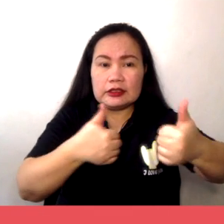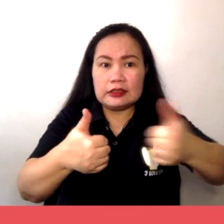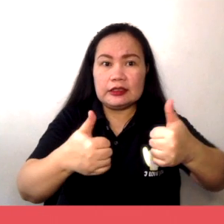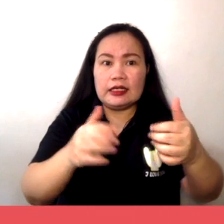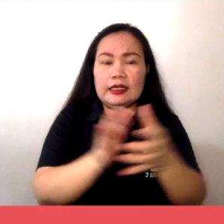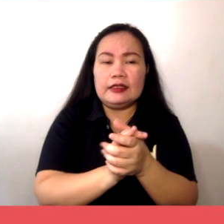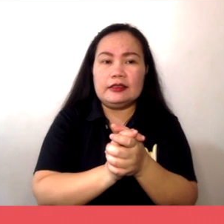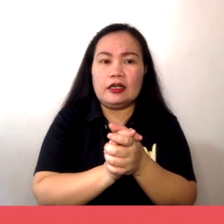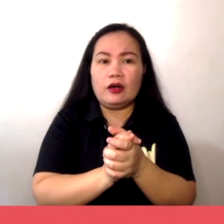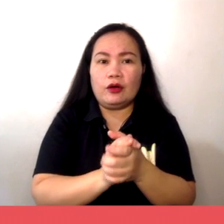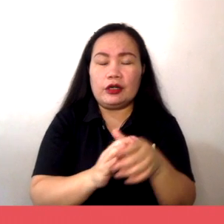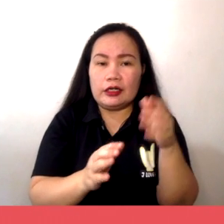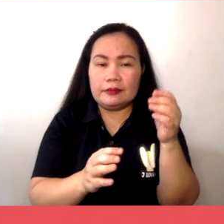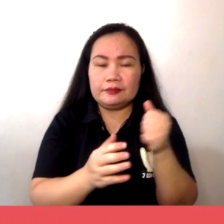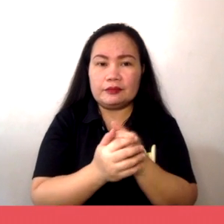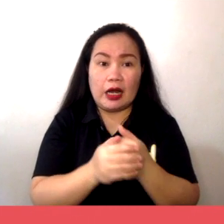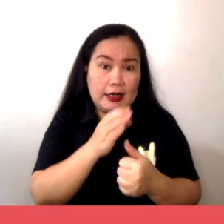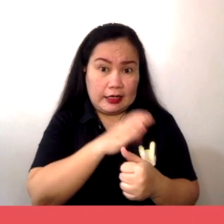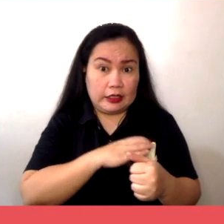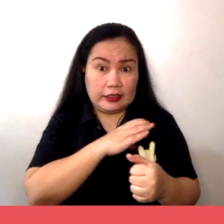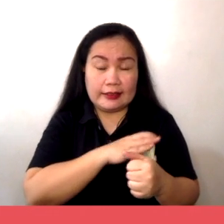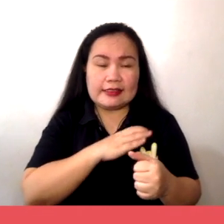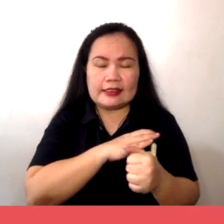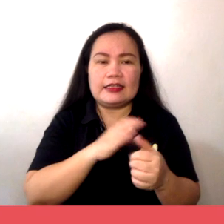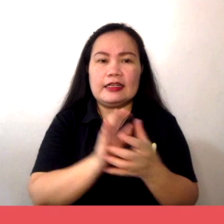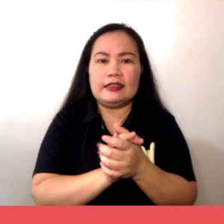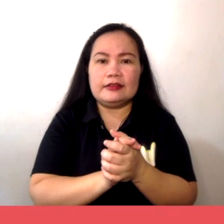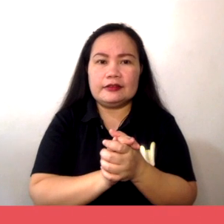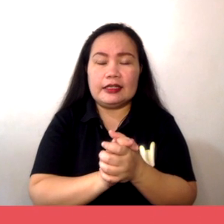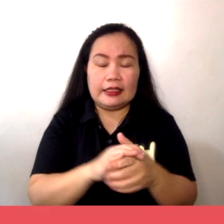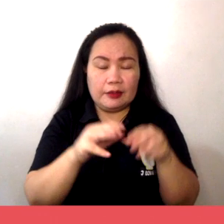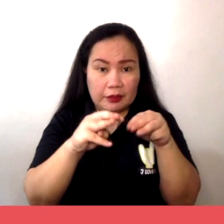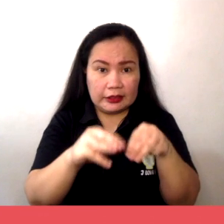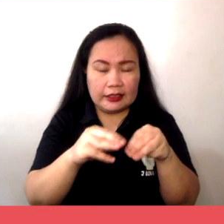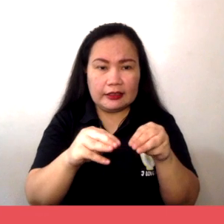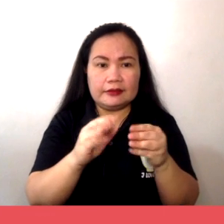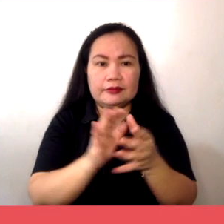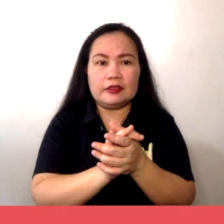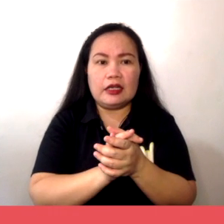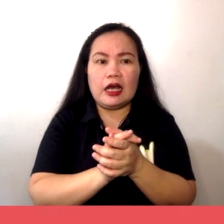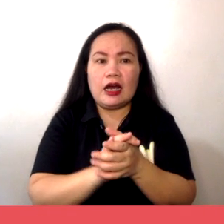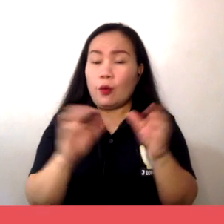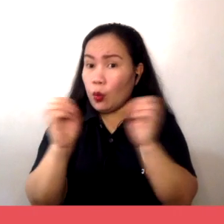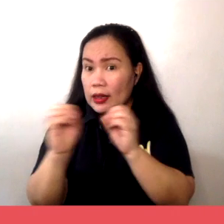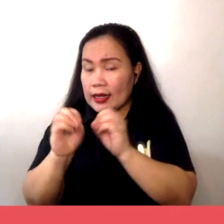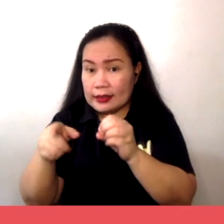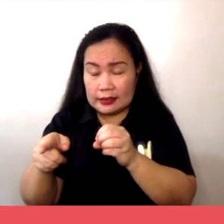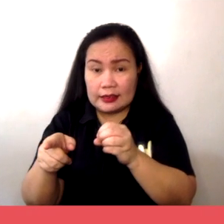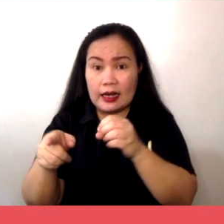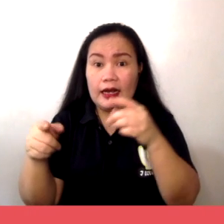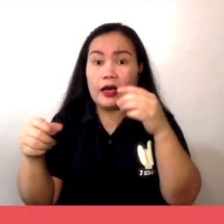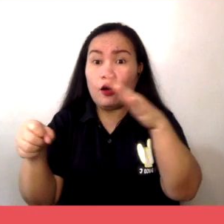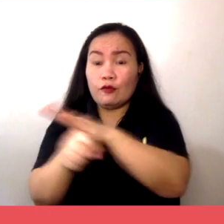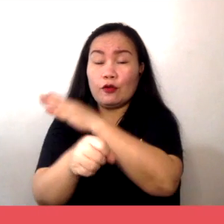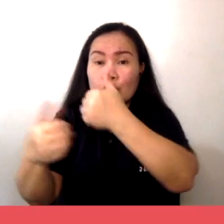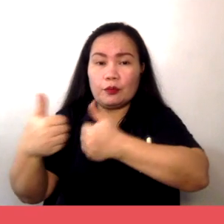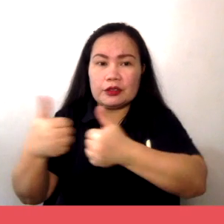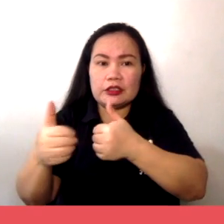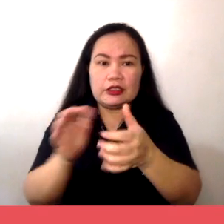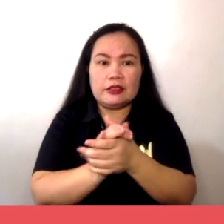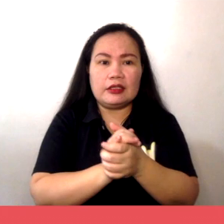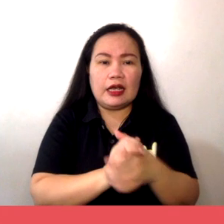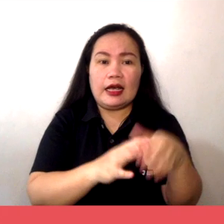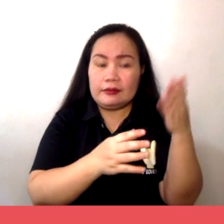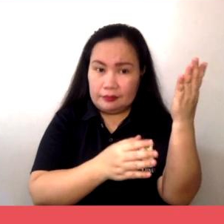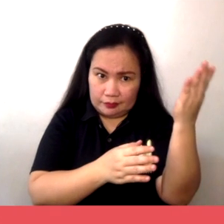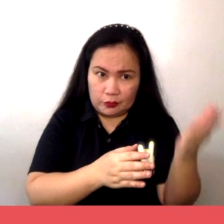wala ang anumang kondisyon o katangian na matatagpuan sa pamilihang may ganap na kompetisyon. Ito ay binubuo